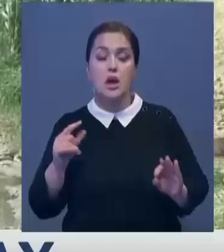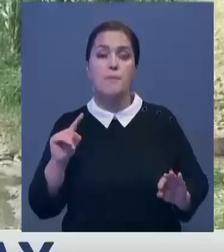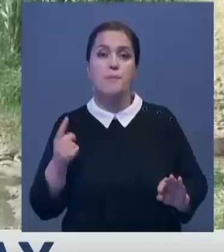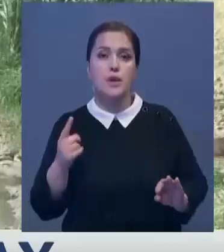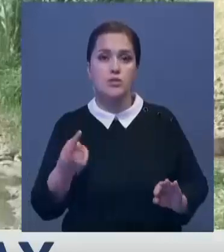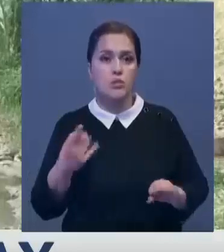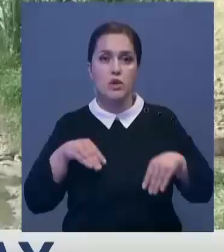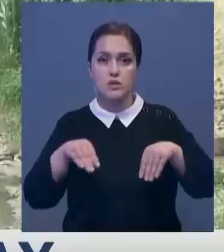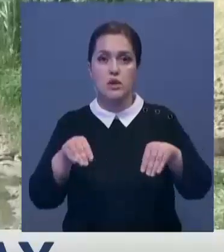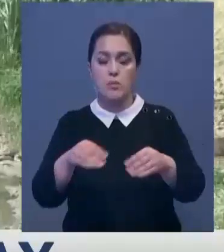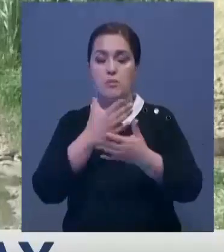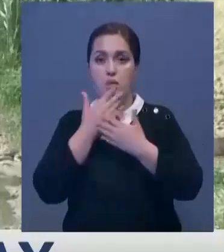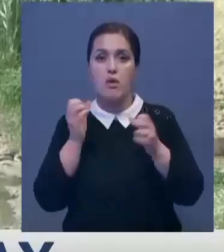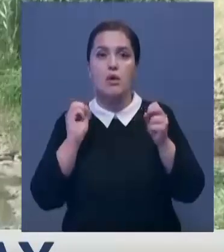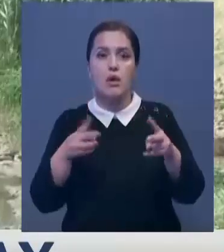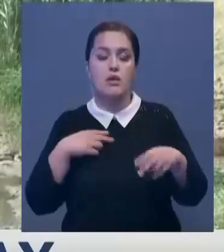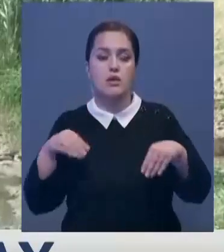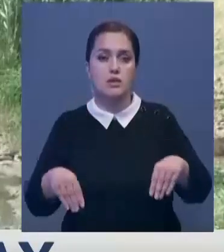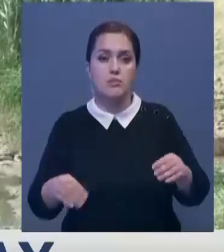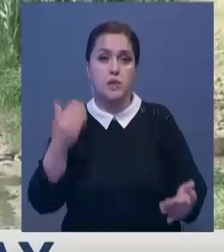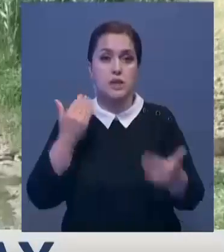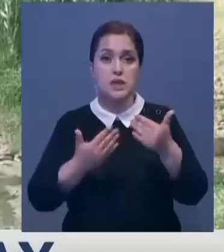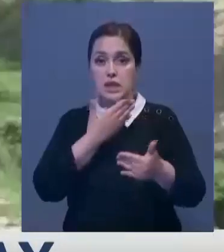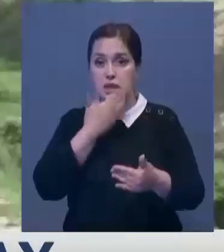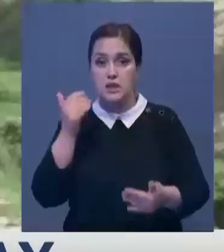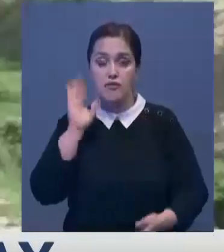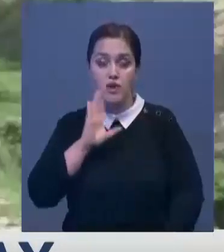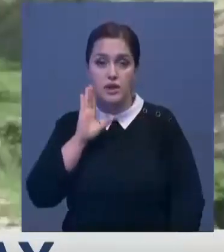возделываете землю? А как мне ее возделывать, если нет воды?